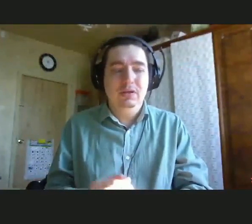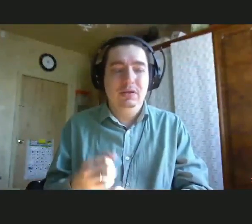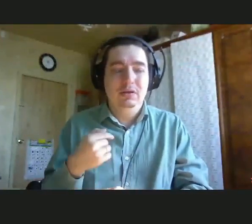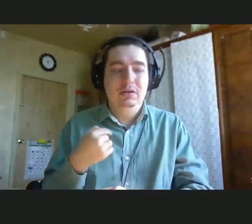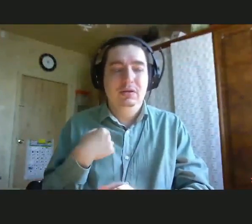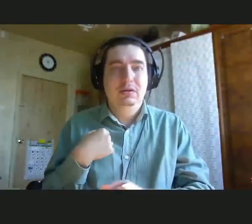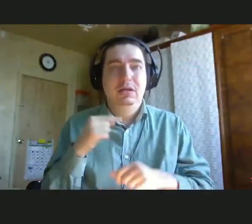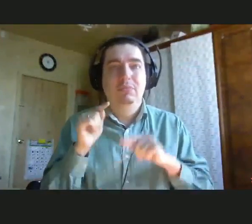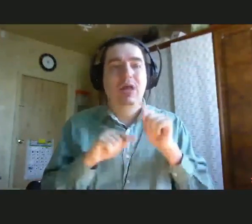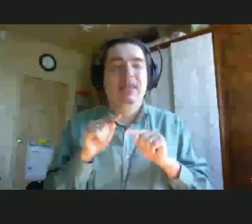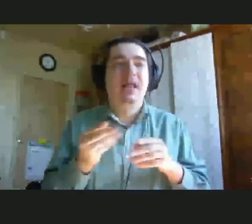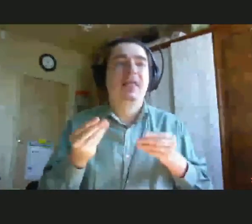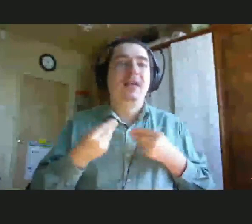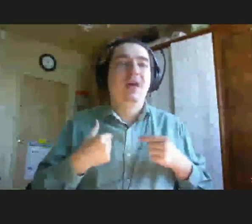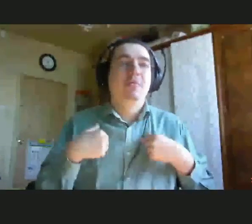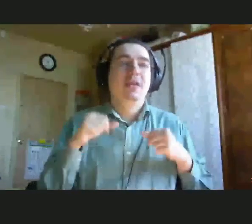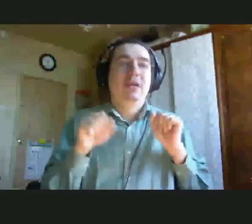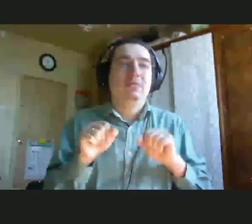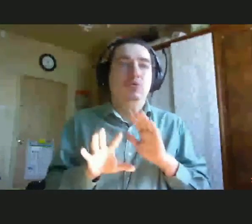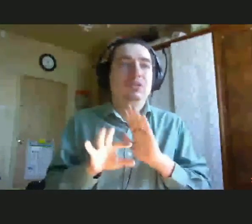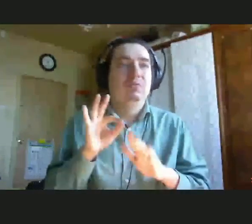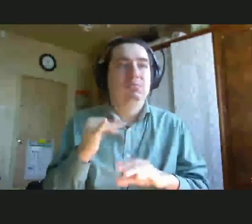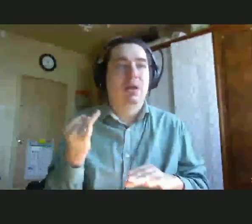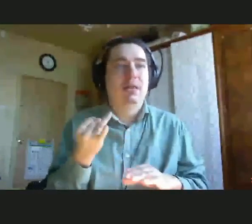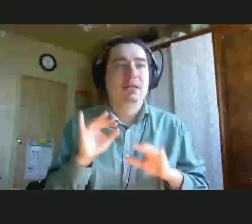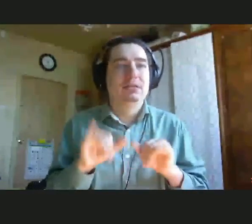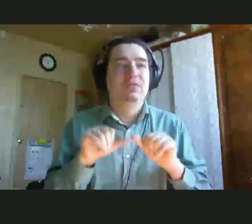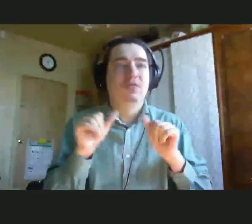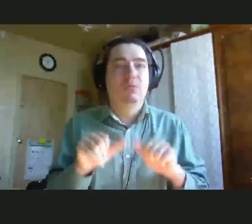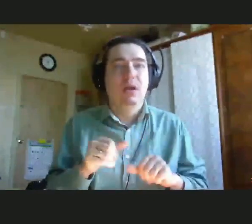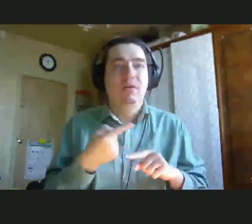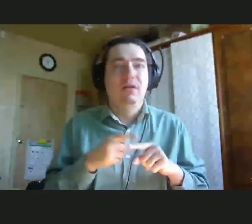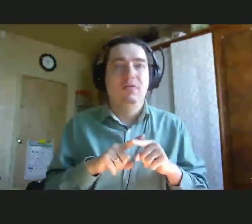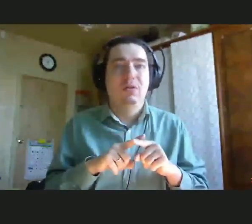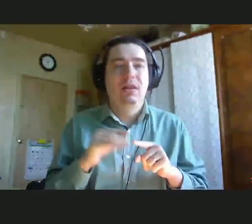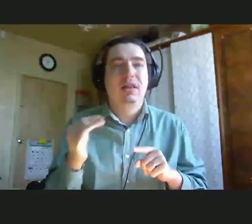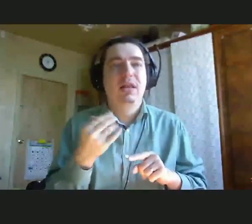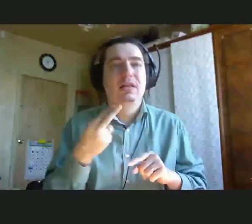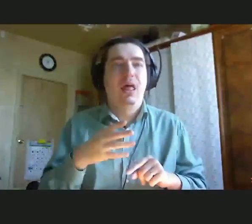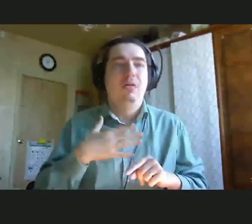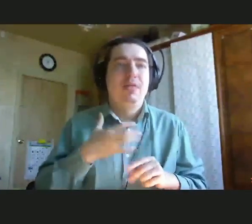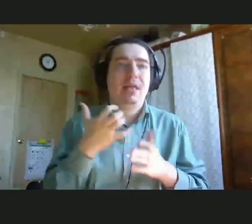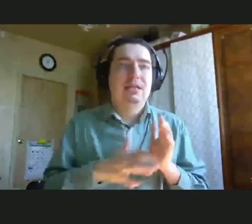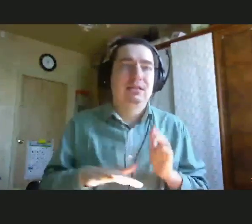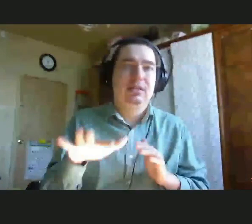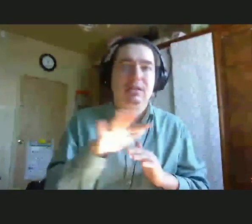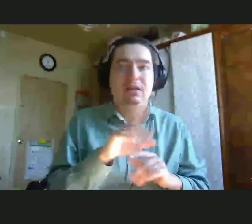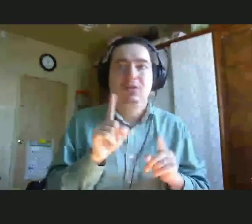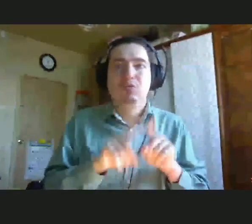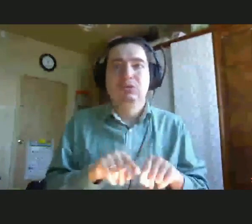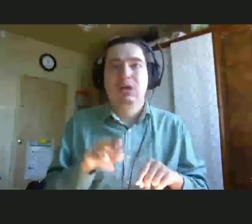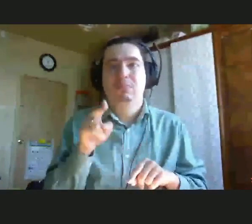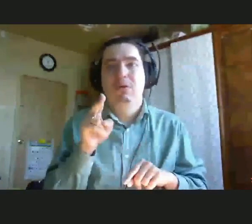возможность выбора интересов и формирования вот этой интересной для меня среды. То же самое, по сути, и должно